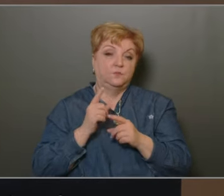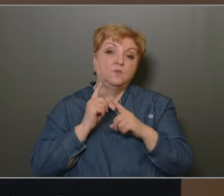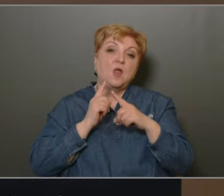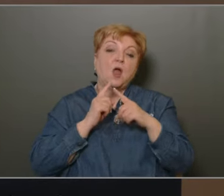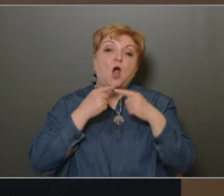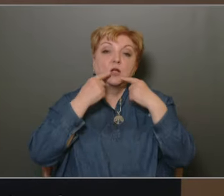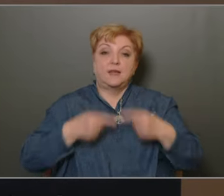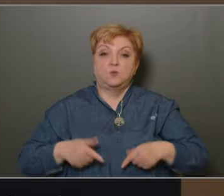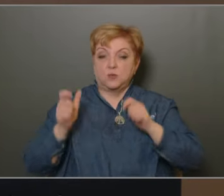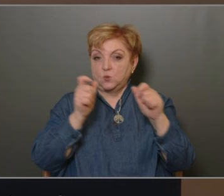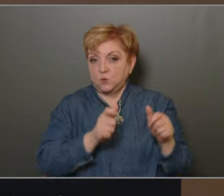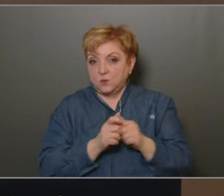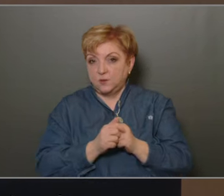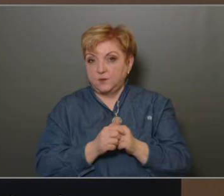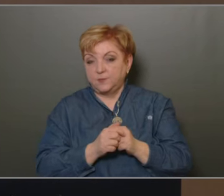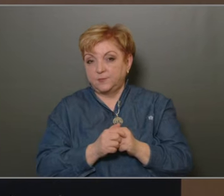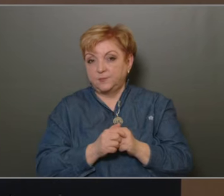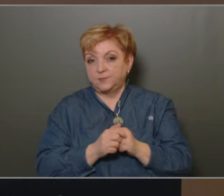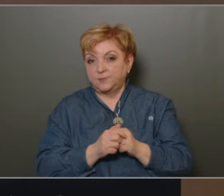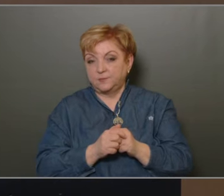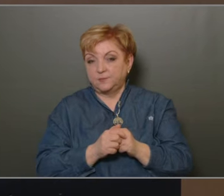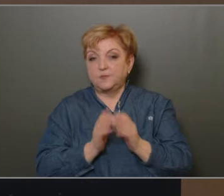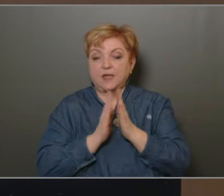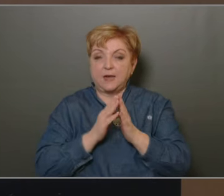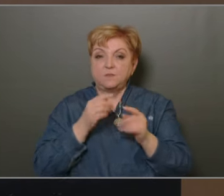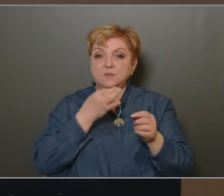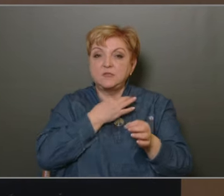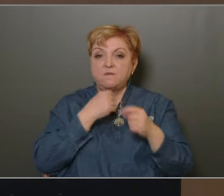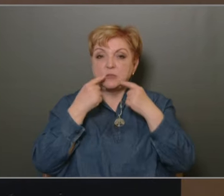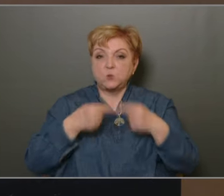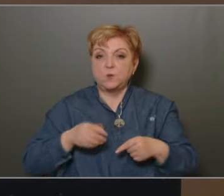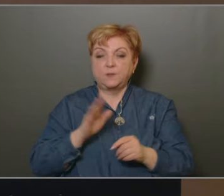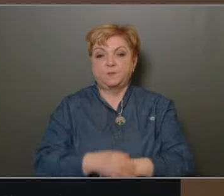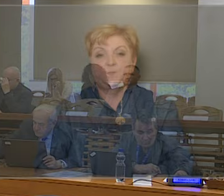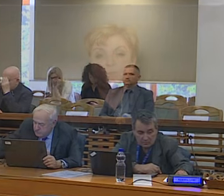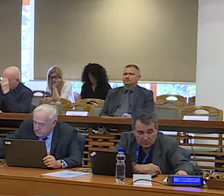ha a polgármesor nem határozathozat, arra kerül sor. Egyszerű többséggel kell döntenünk. Kérem, döntsünk.